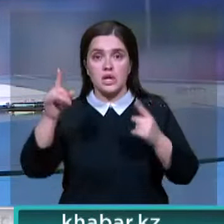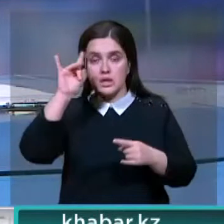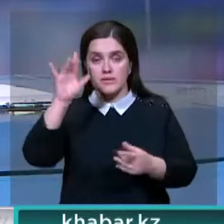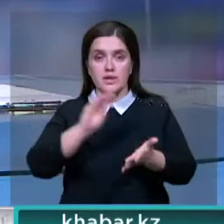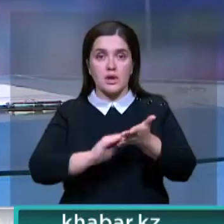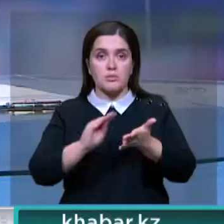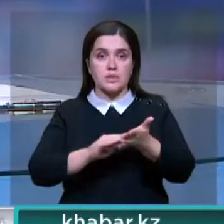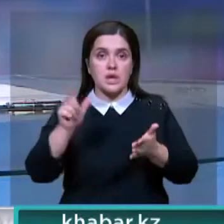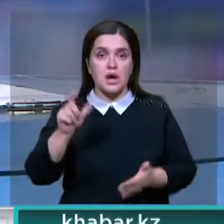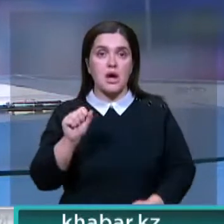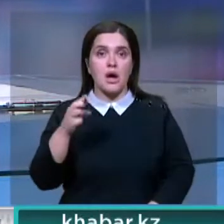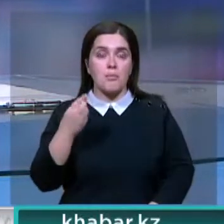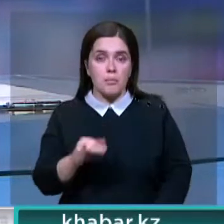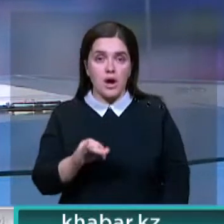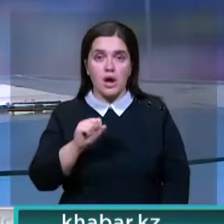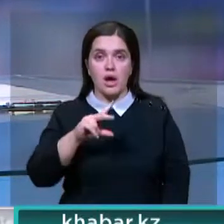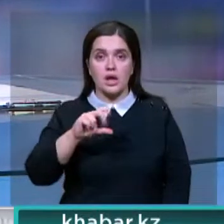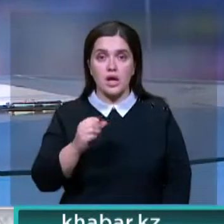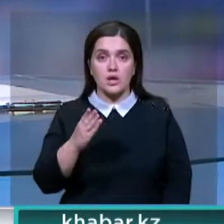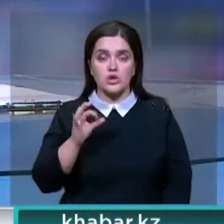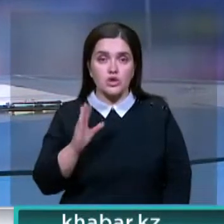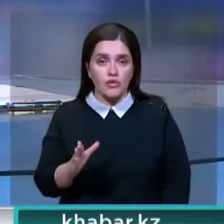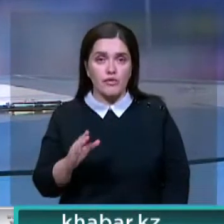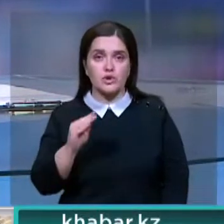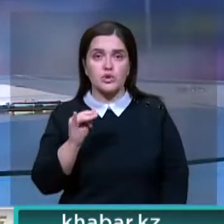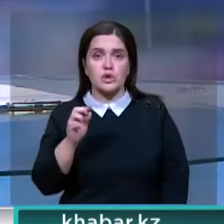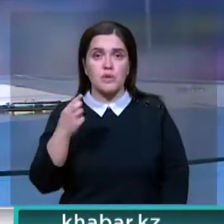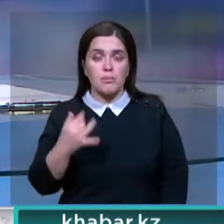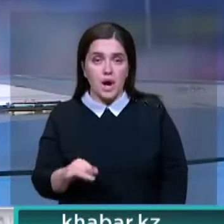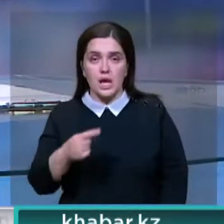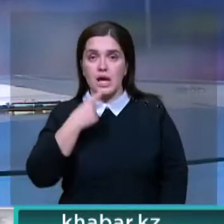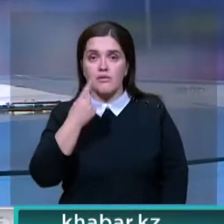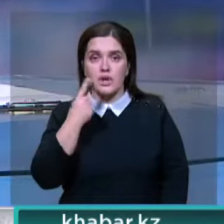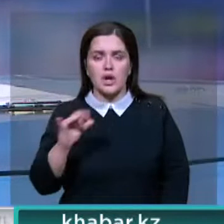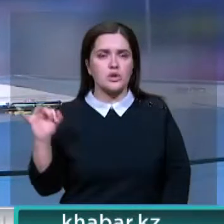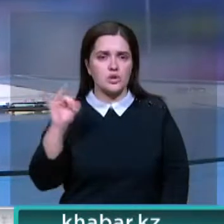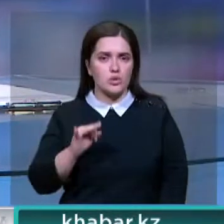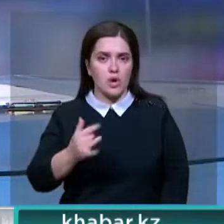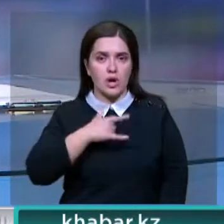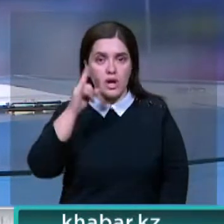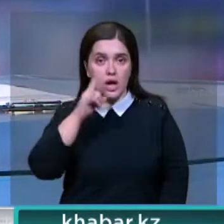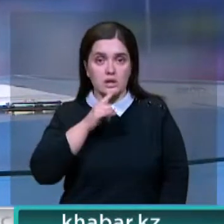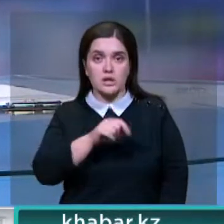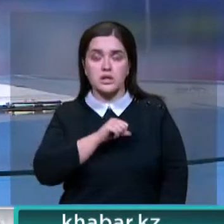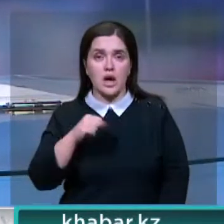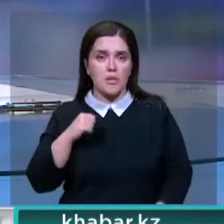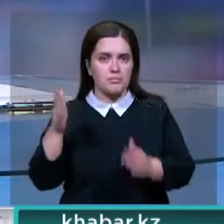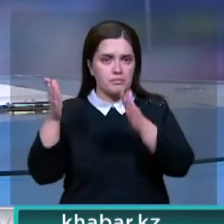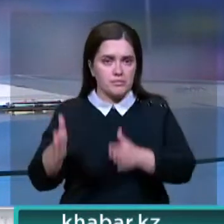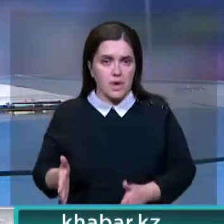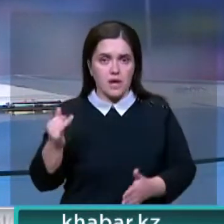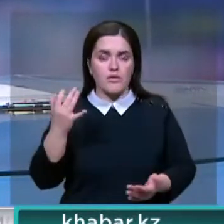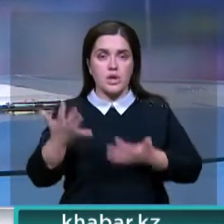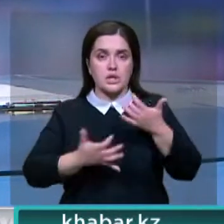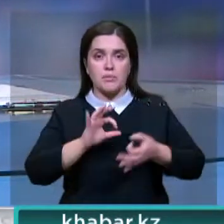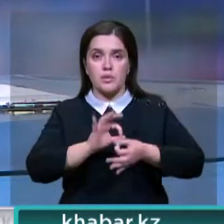-летию известного писателя Абая и Алашеведа Турсена Журтбая, говорили не только об истории нашей страны, но и о самом юбиляре и его